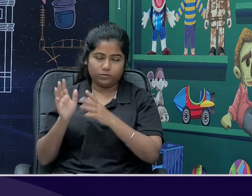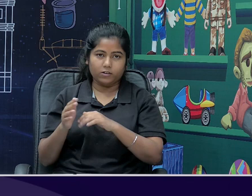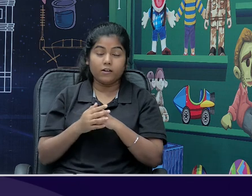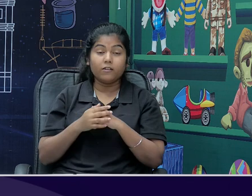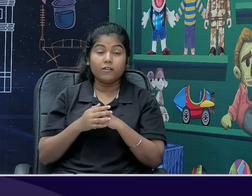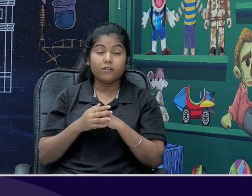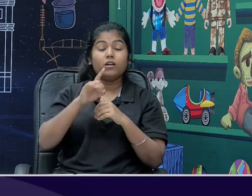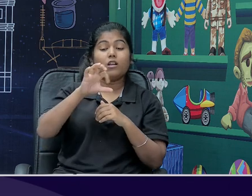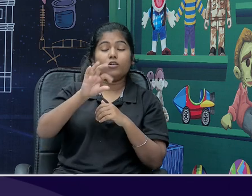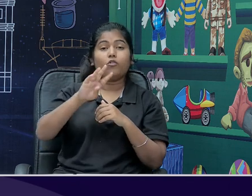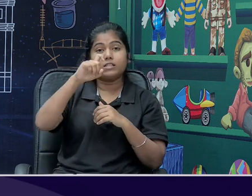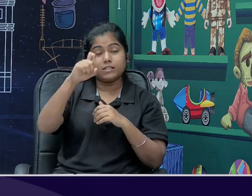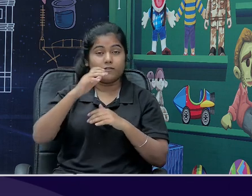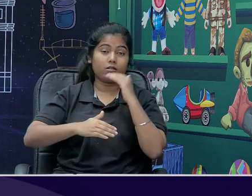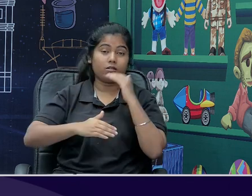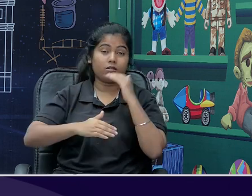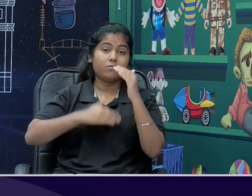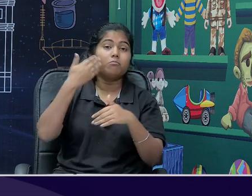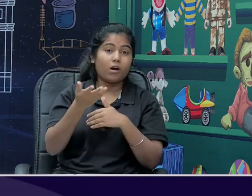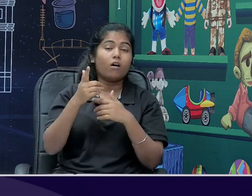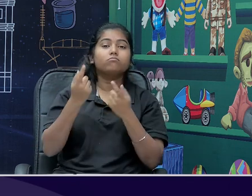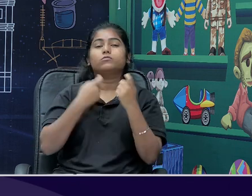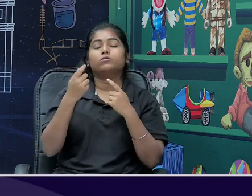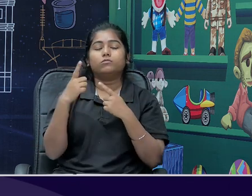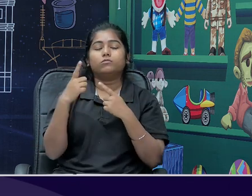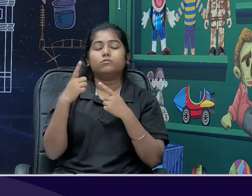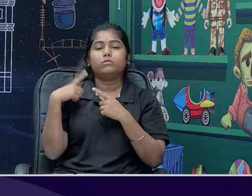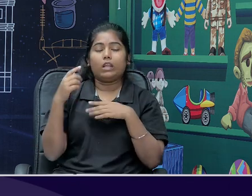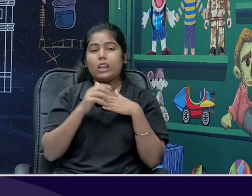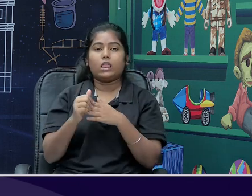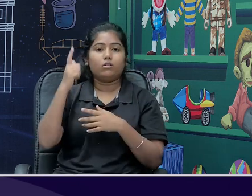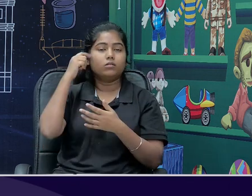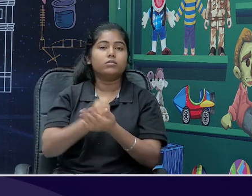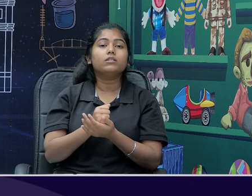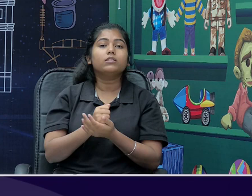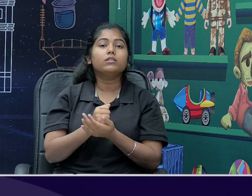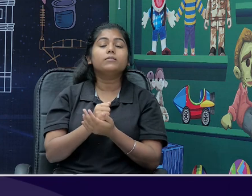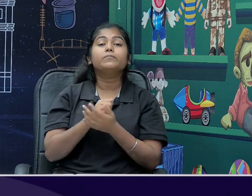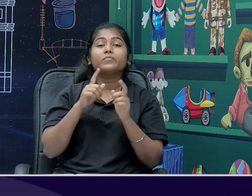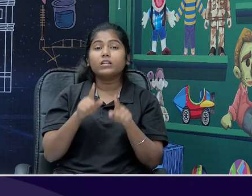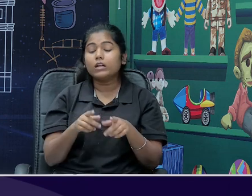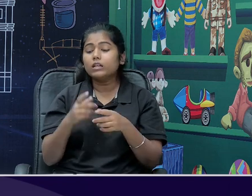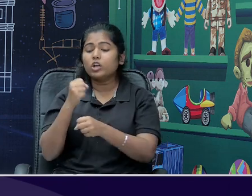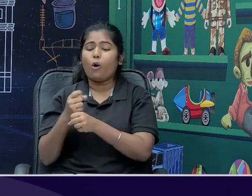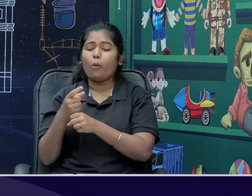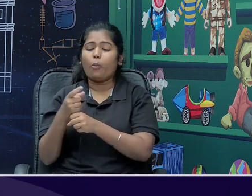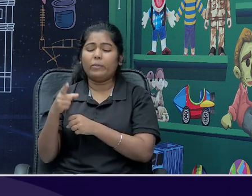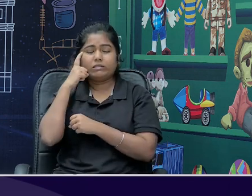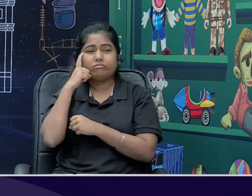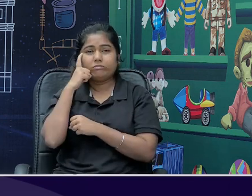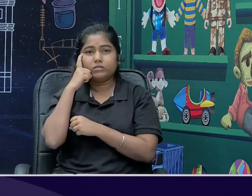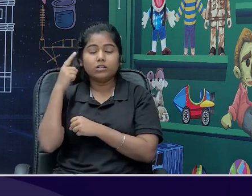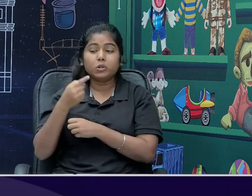decided that the country's all-round progress we need to set our country's the now-to platform where